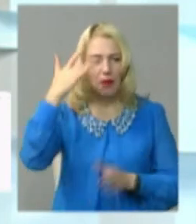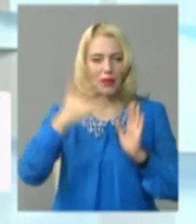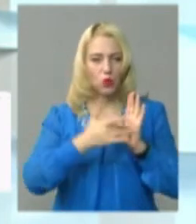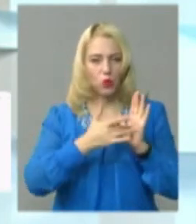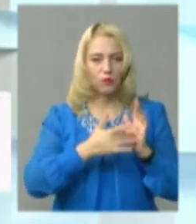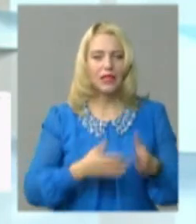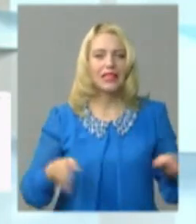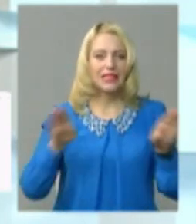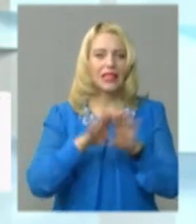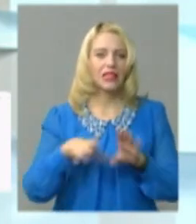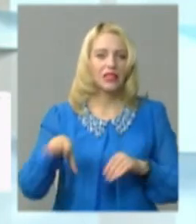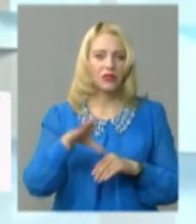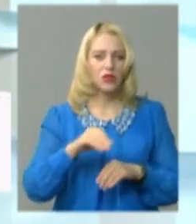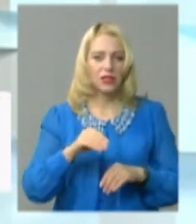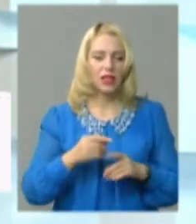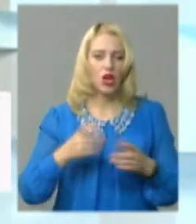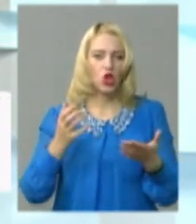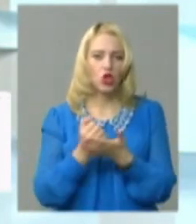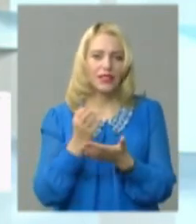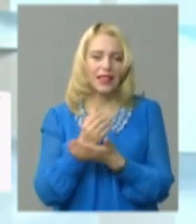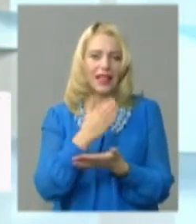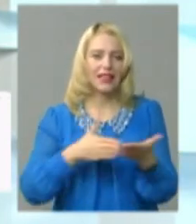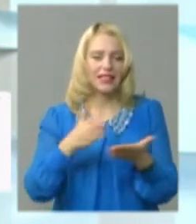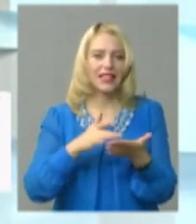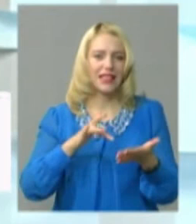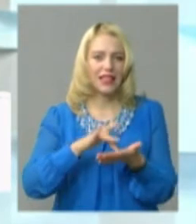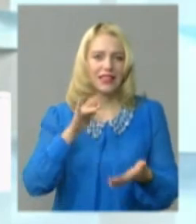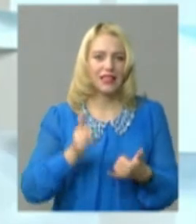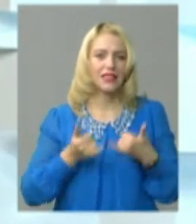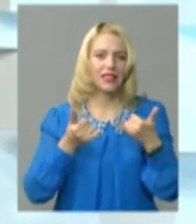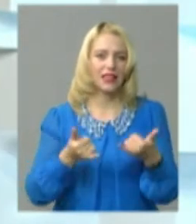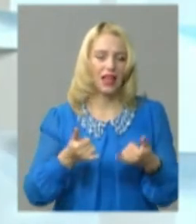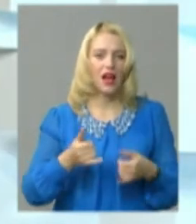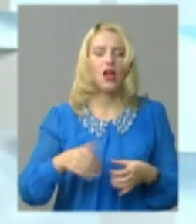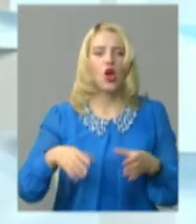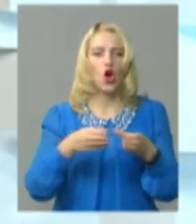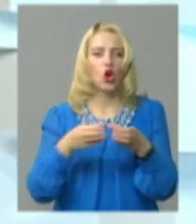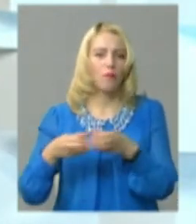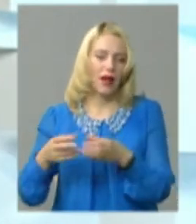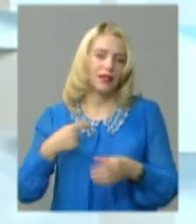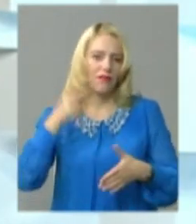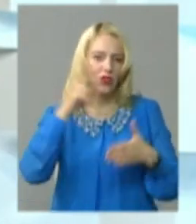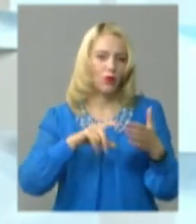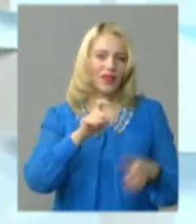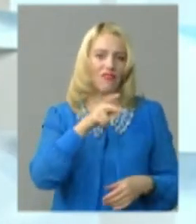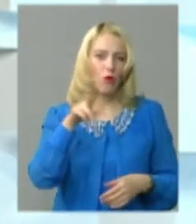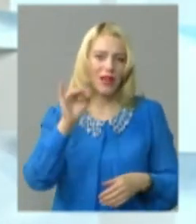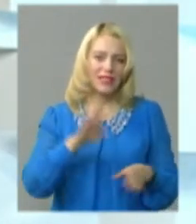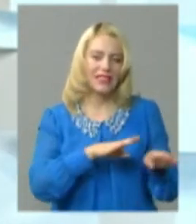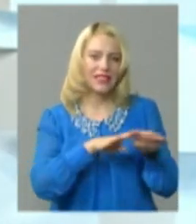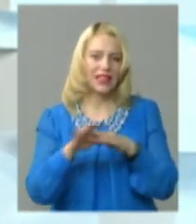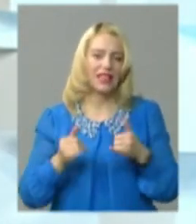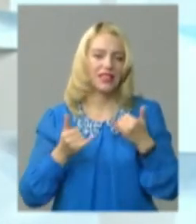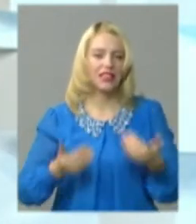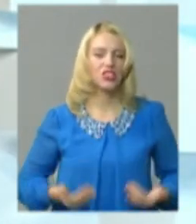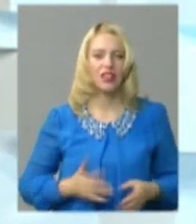закрити усі досягнення децентралізації для громад. Ми віримо, що європейські стандарти на життя –